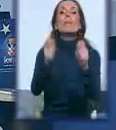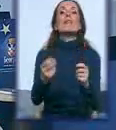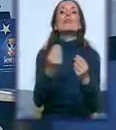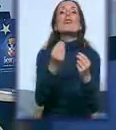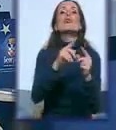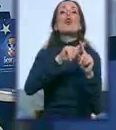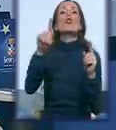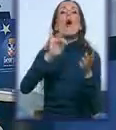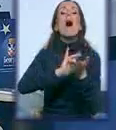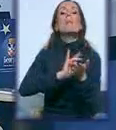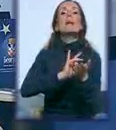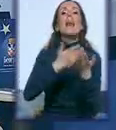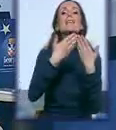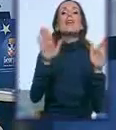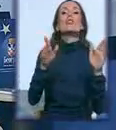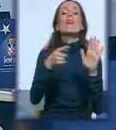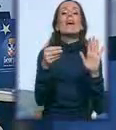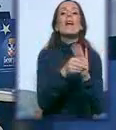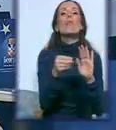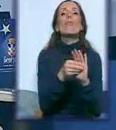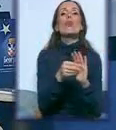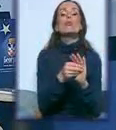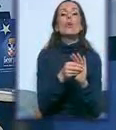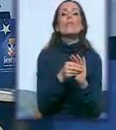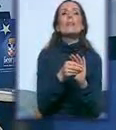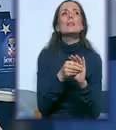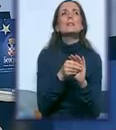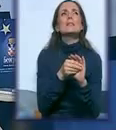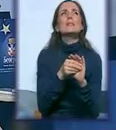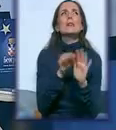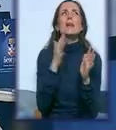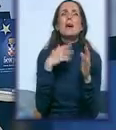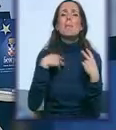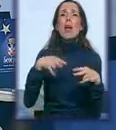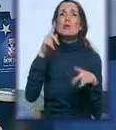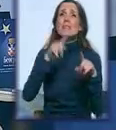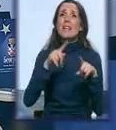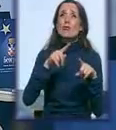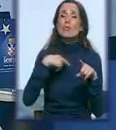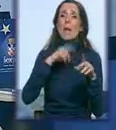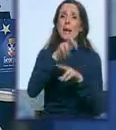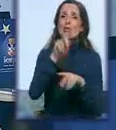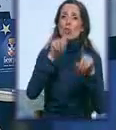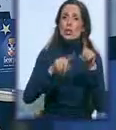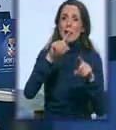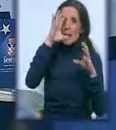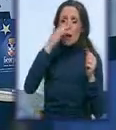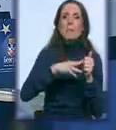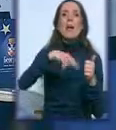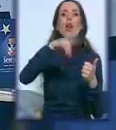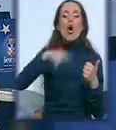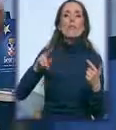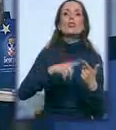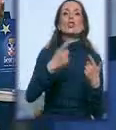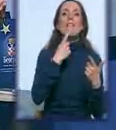se otvoreju fondovi. Bojim se da ću da preskučim nekod ambasada, ali recimo norveška ambasada, finska